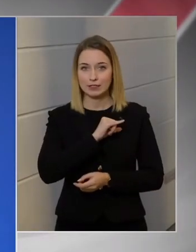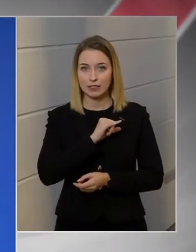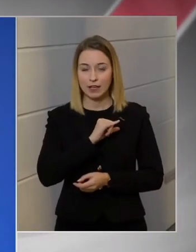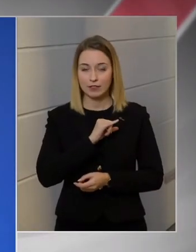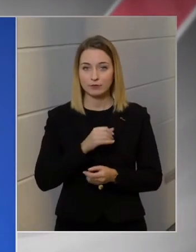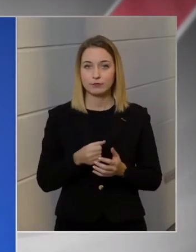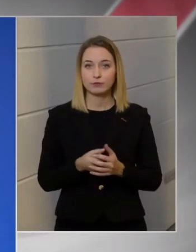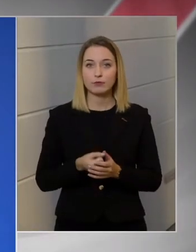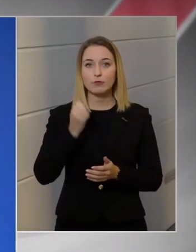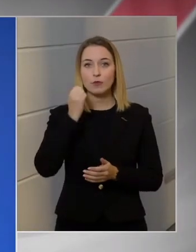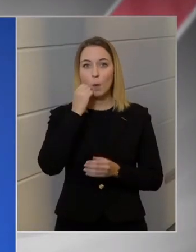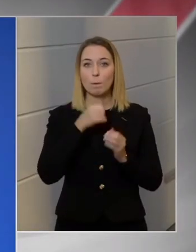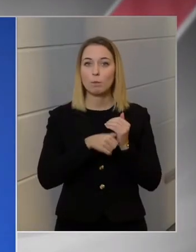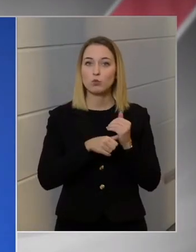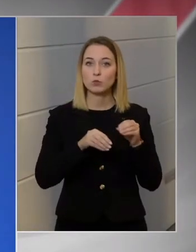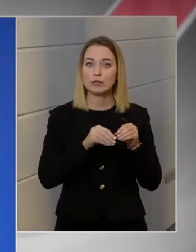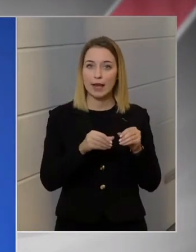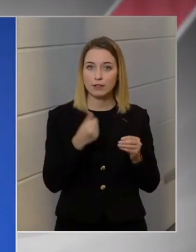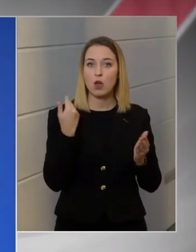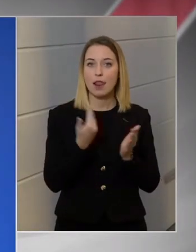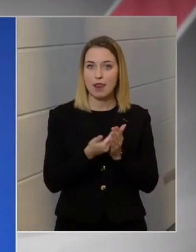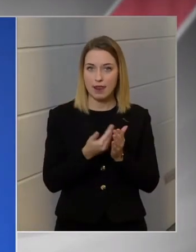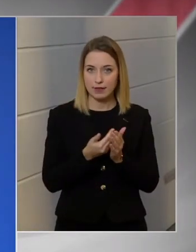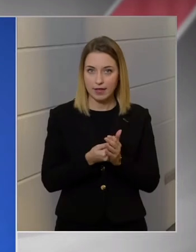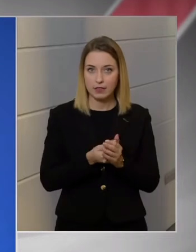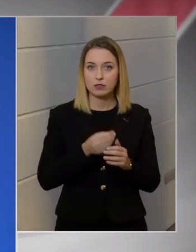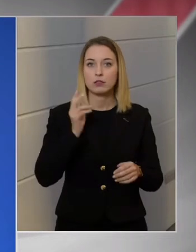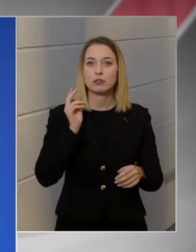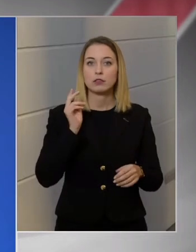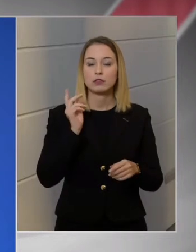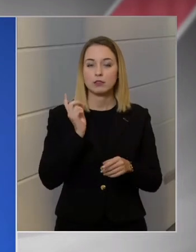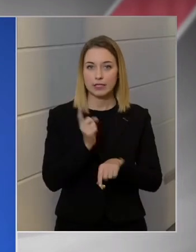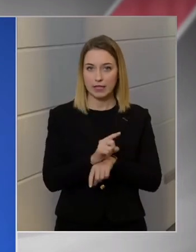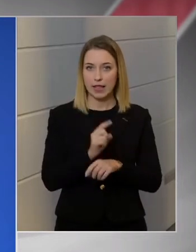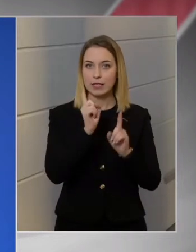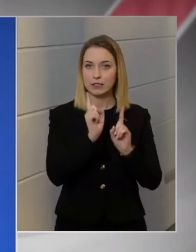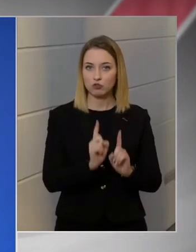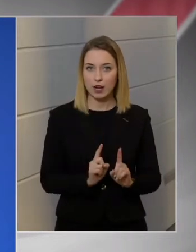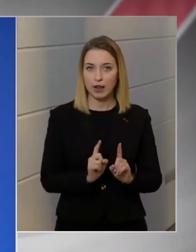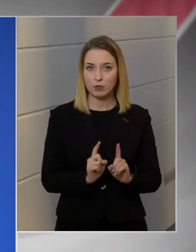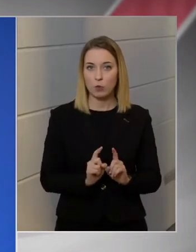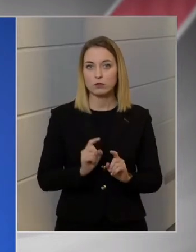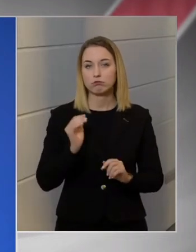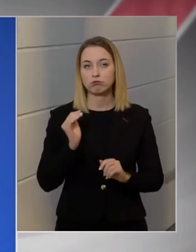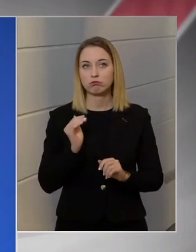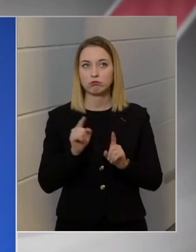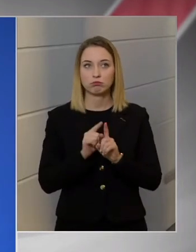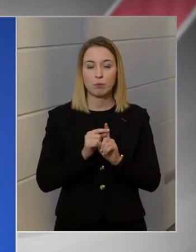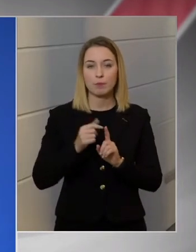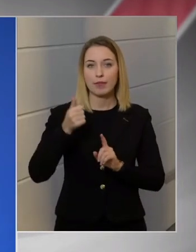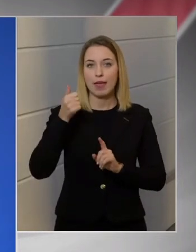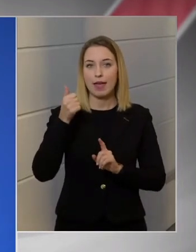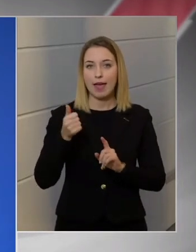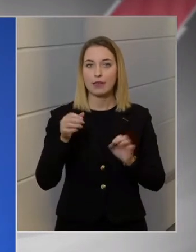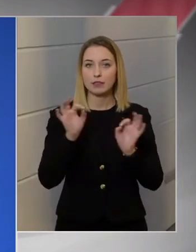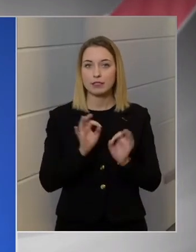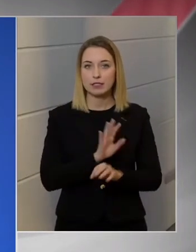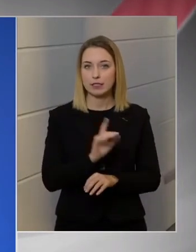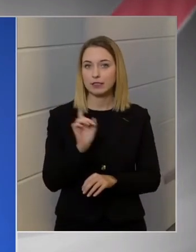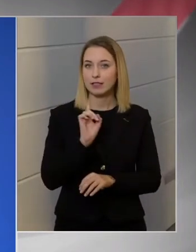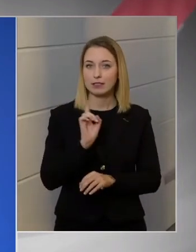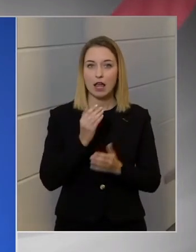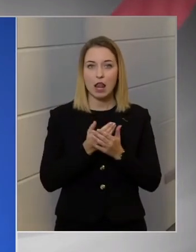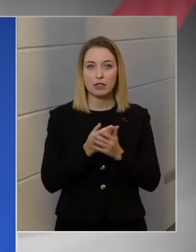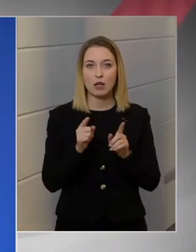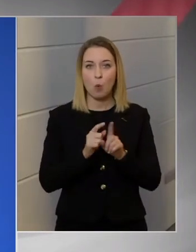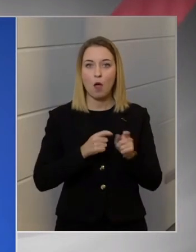a műtrágya rendelkezésre álljon, lehetőleg egy cégnek ne lehessen olyan piac